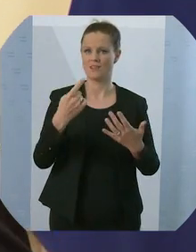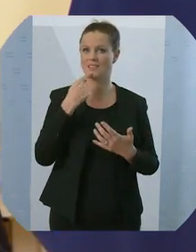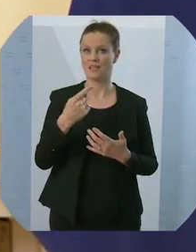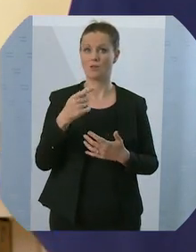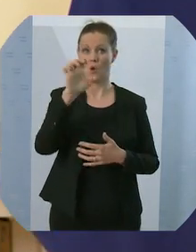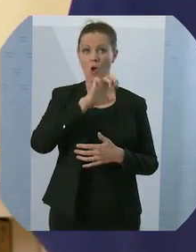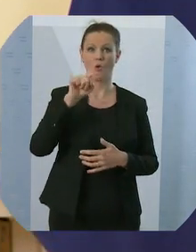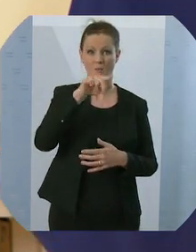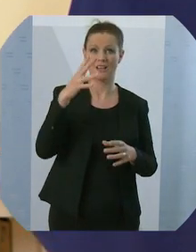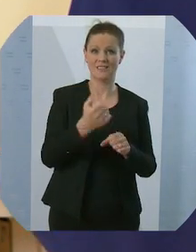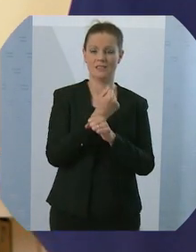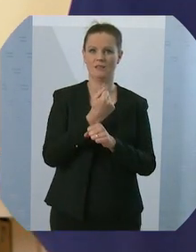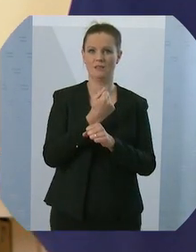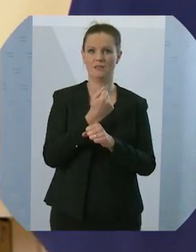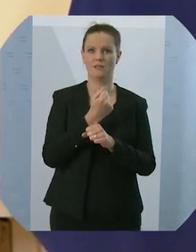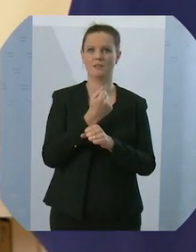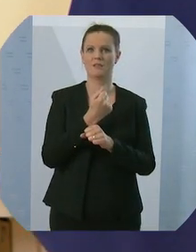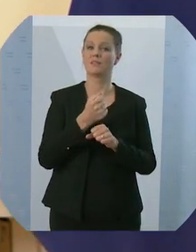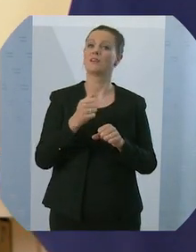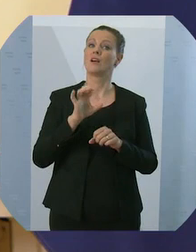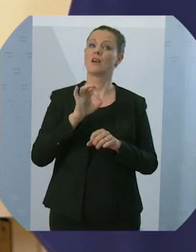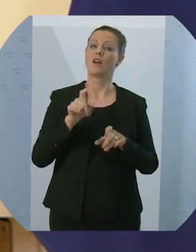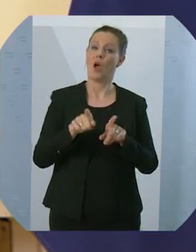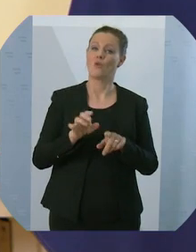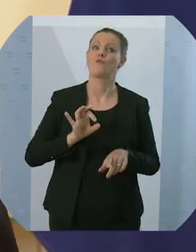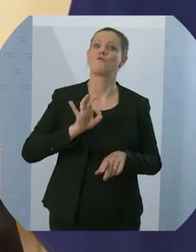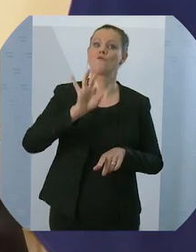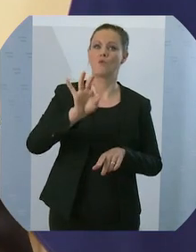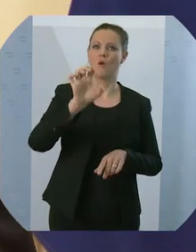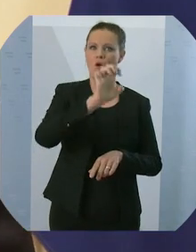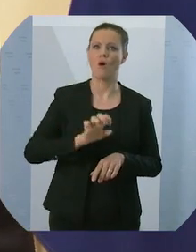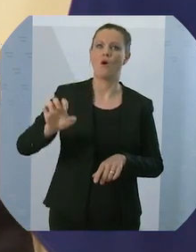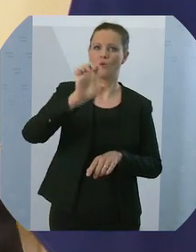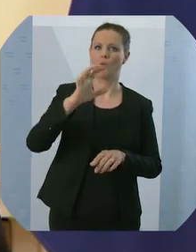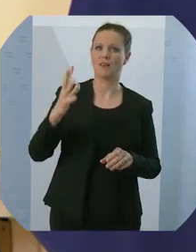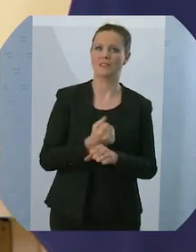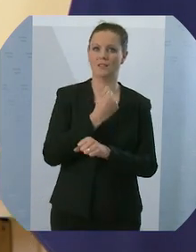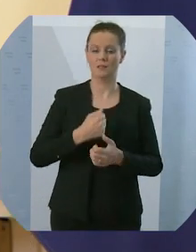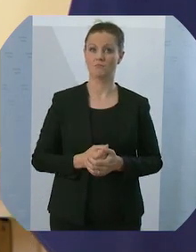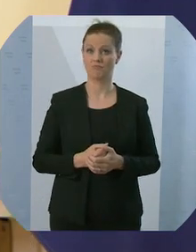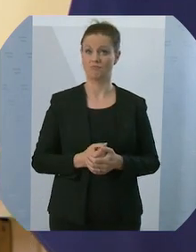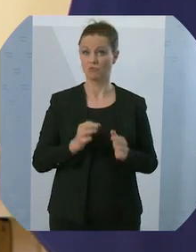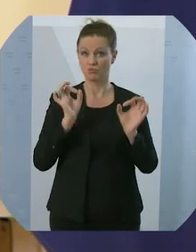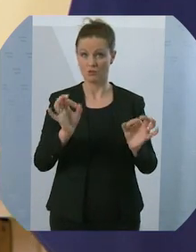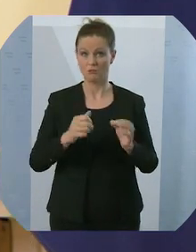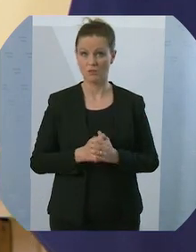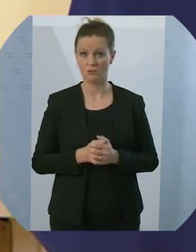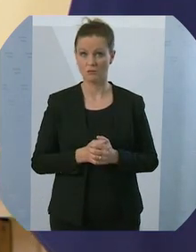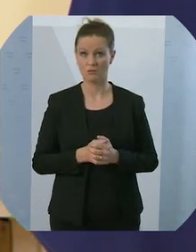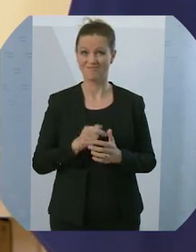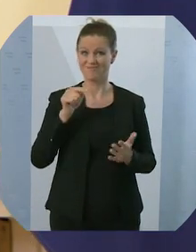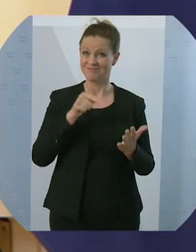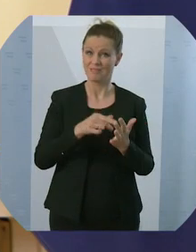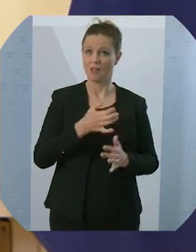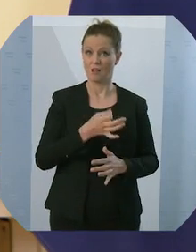auch für Europa. Ja, und es stimmt doch, mit diesem Tag war und ist das Versprechen für